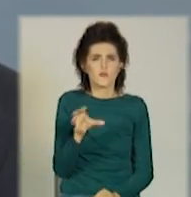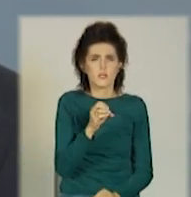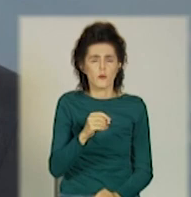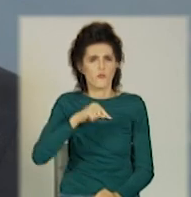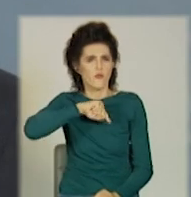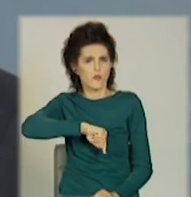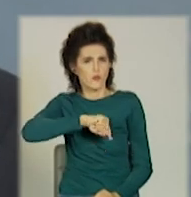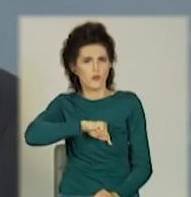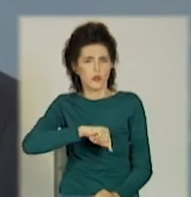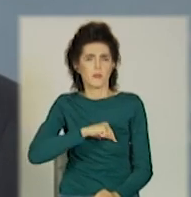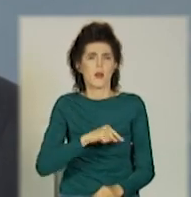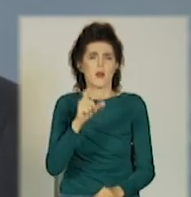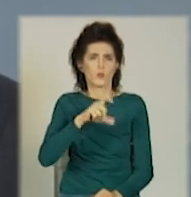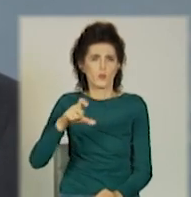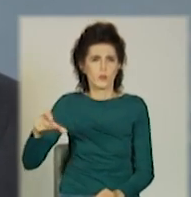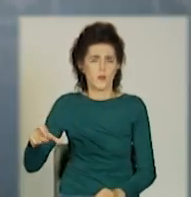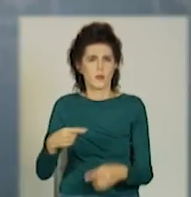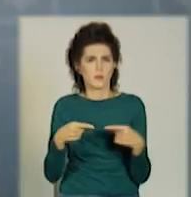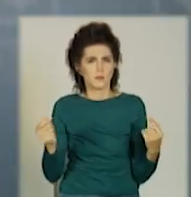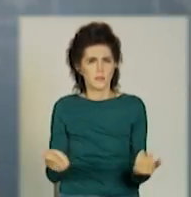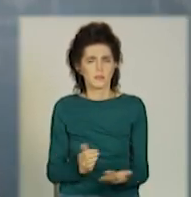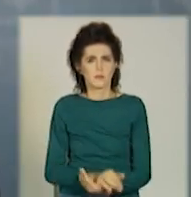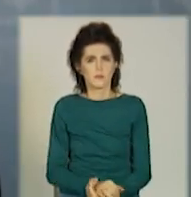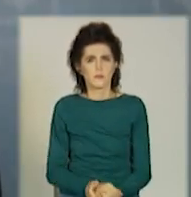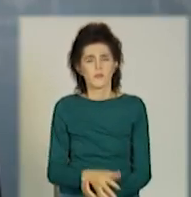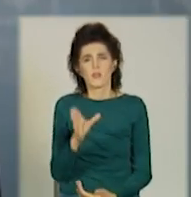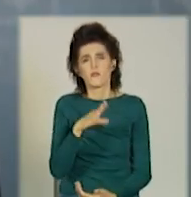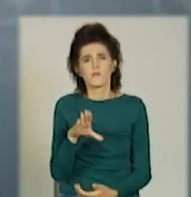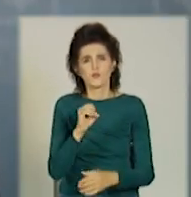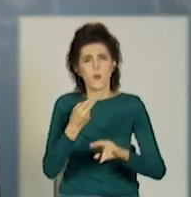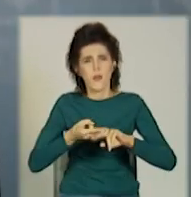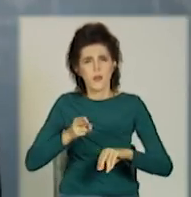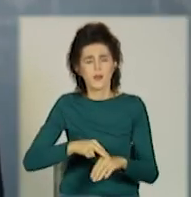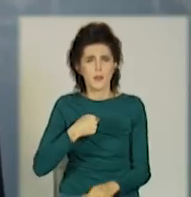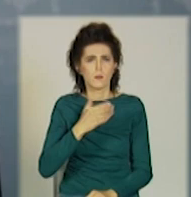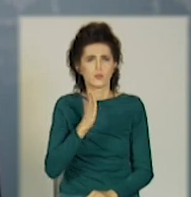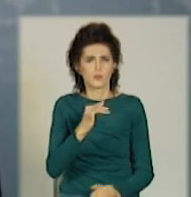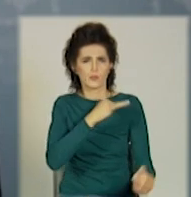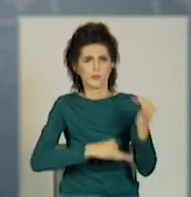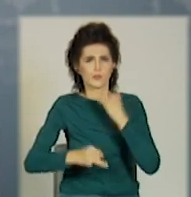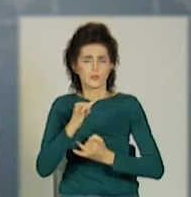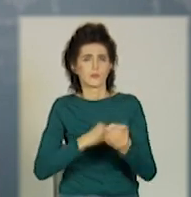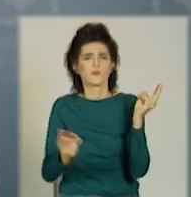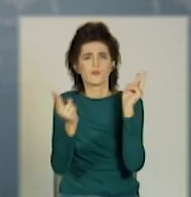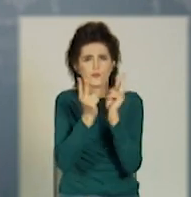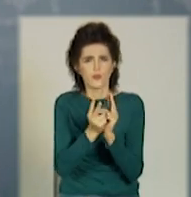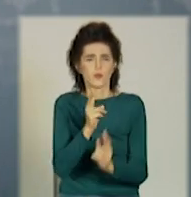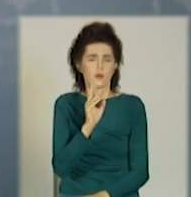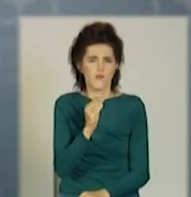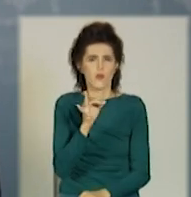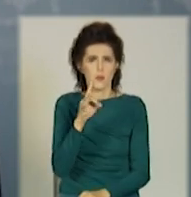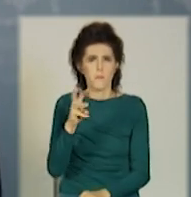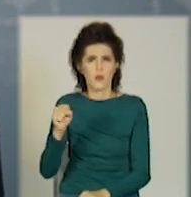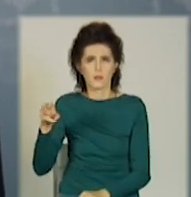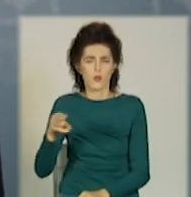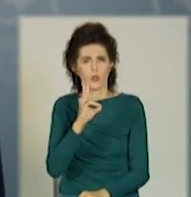переміщеними особами. Все це ми будемо обговорювати на зустрічі у нормандському форматі.